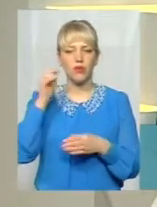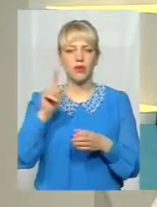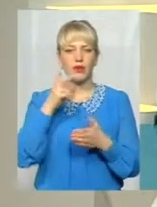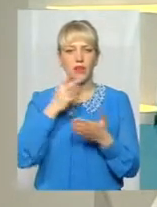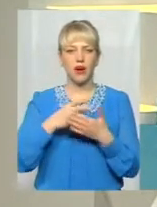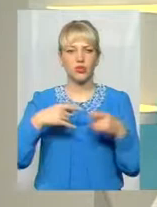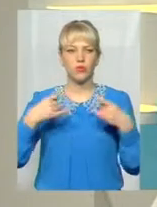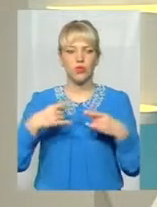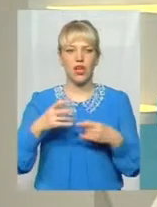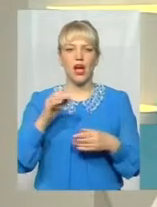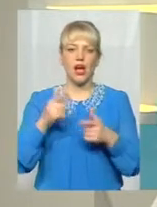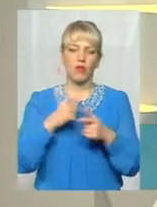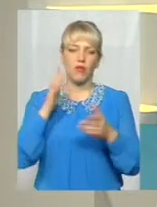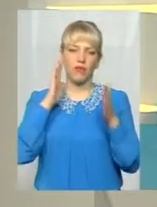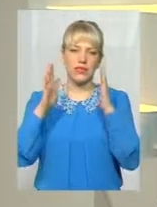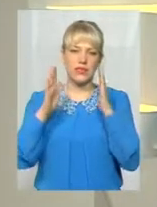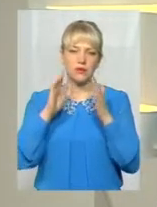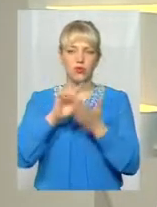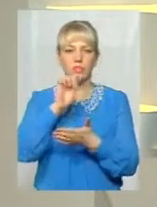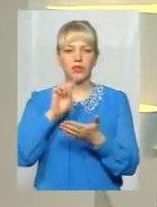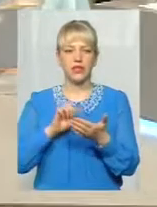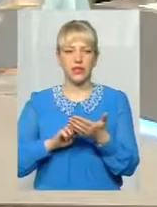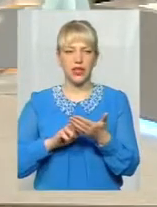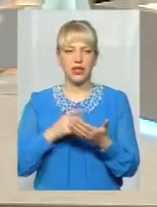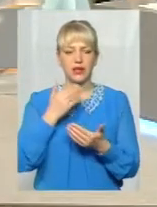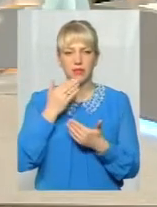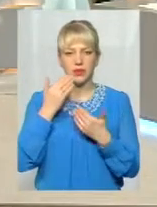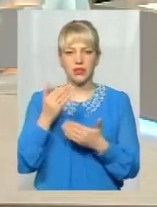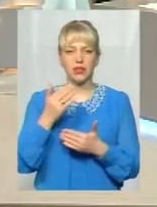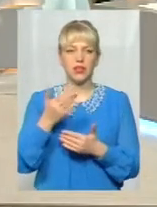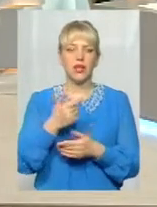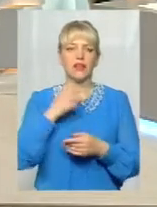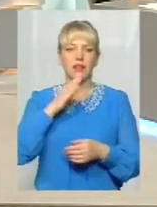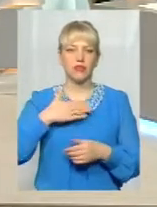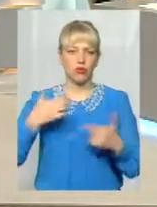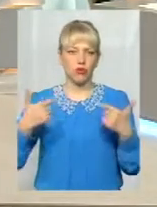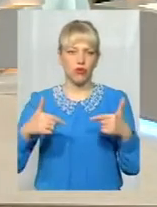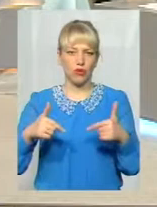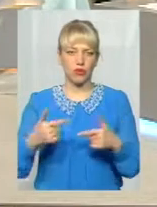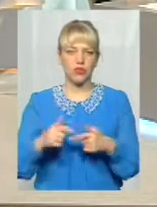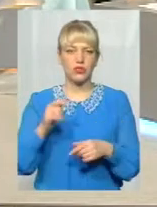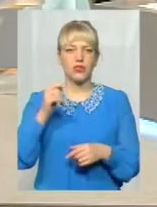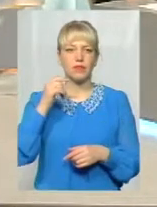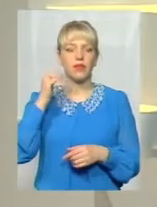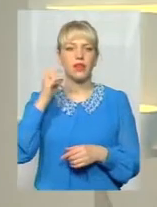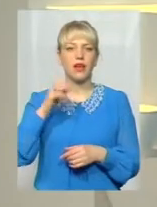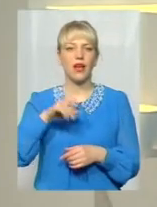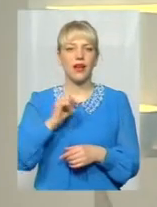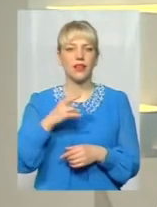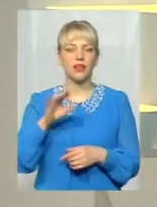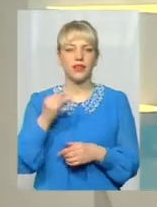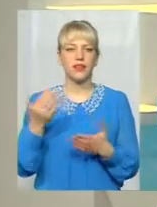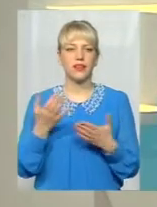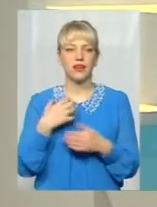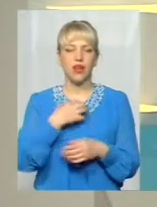соцмережі Фейсбук. Ставте свої питання під трансляцію і ми озвучимо їх нашому гості у прямому ефірі. Отож, пане Андріє, яка